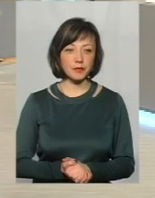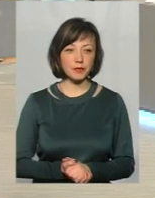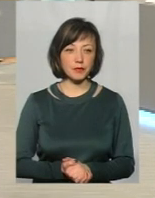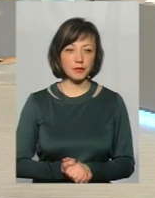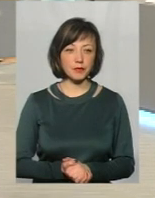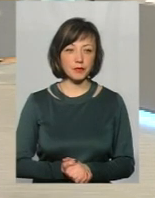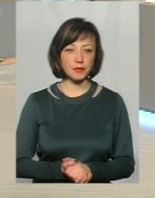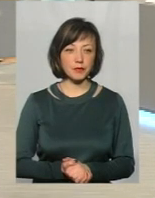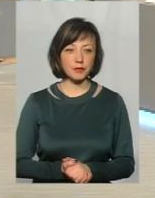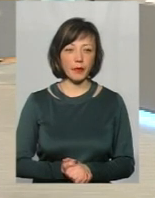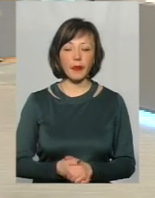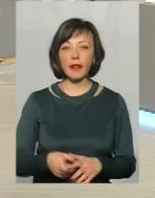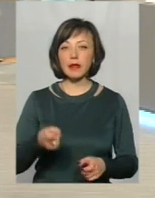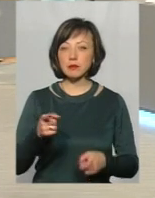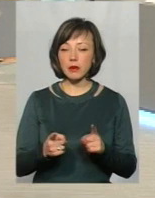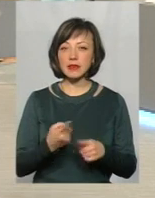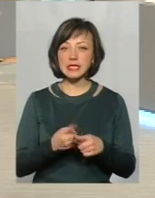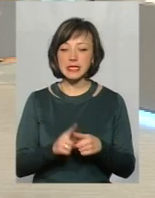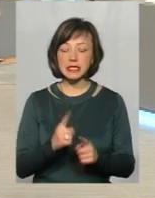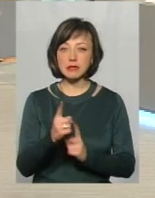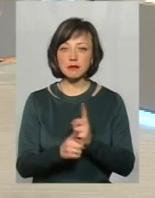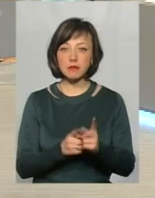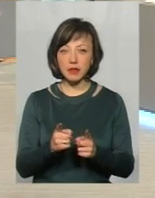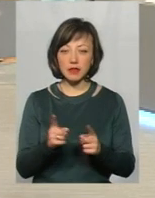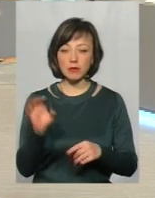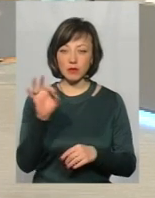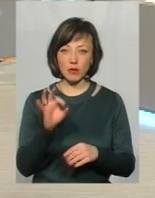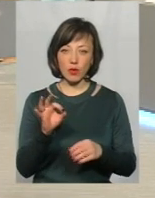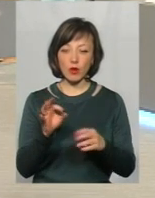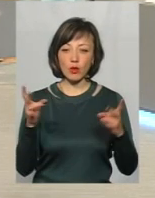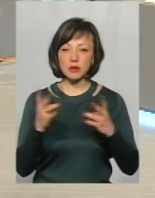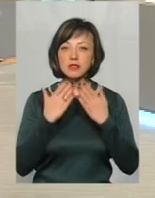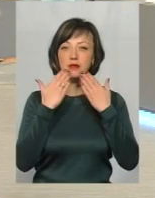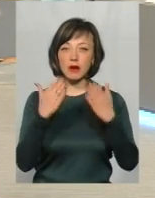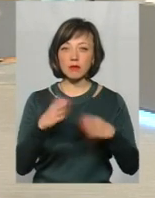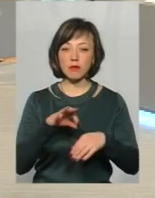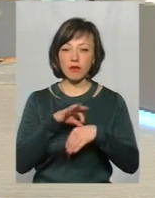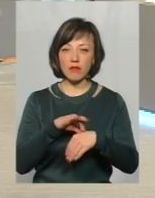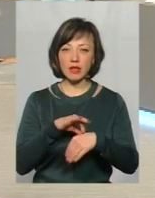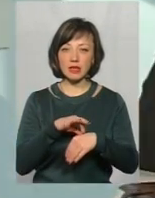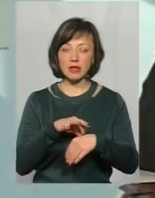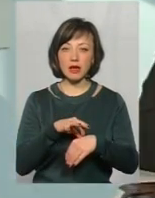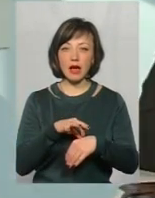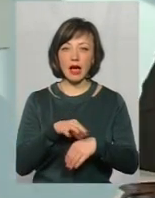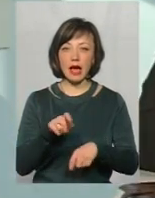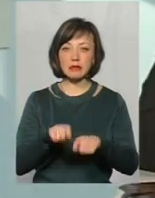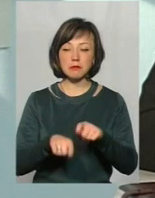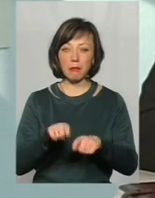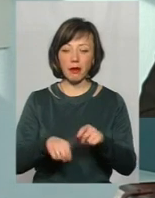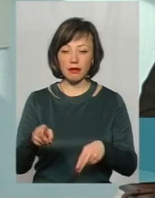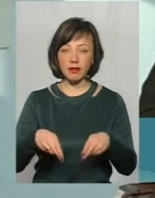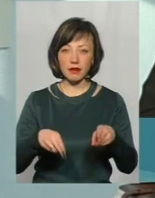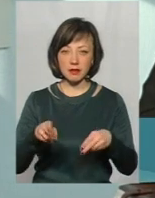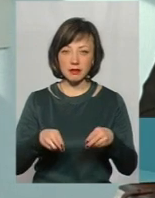регламентують необхідність звернення для проведення експертизи, необхідність звернення слідчого до суду, вони